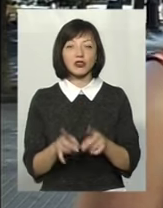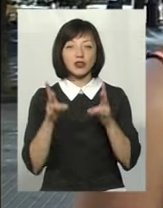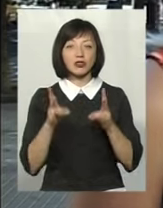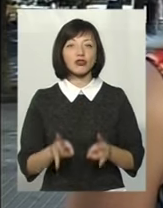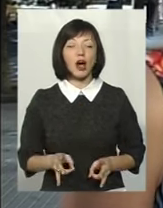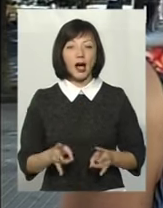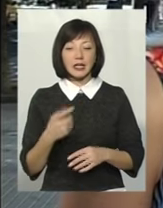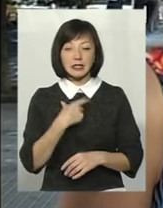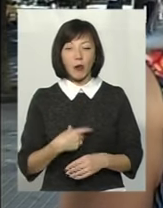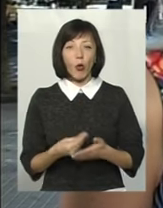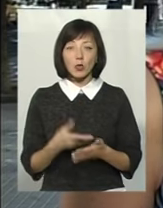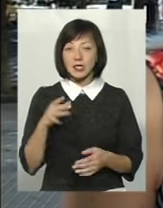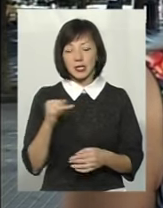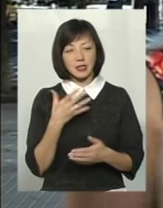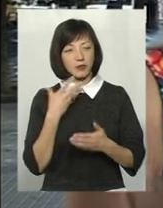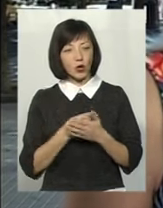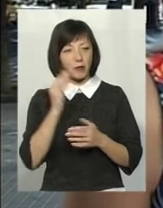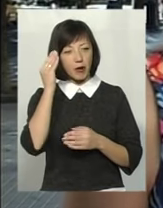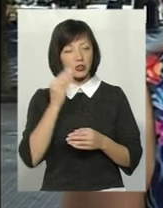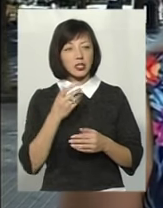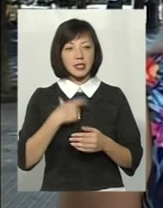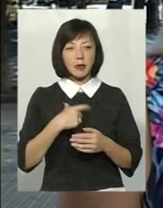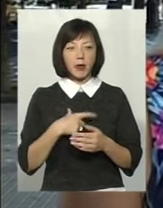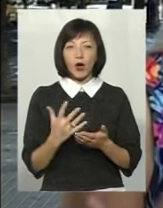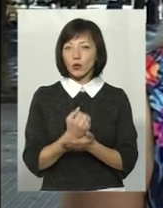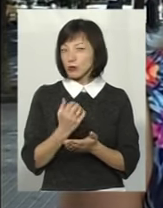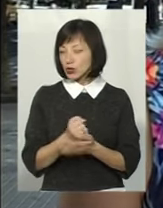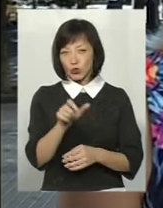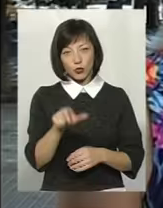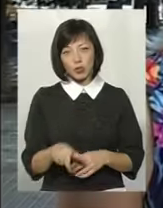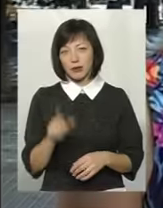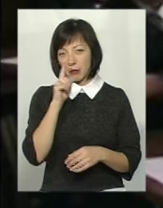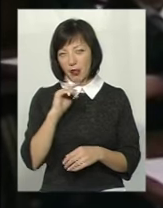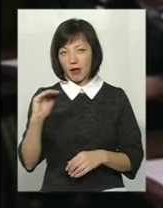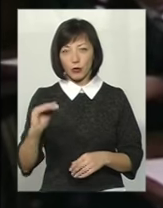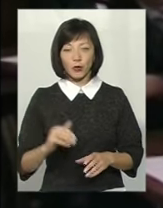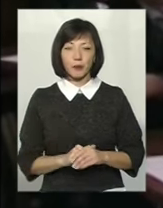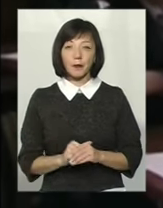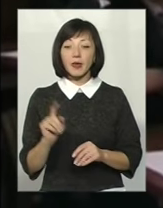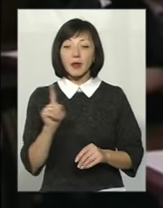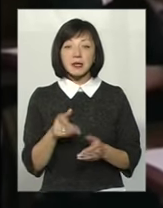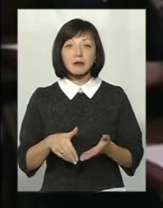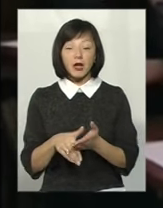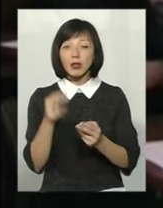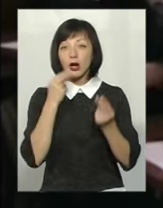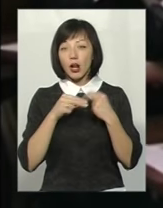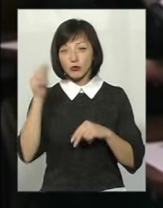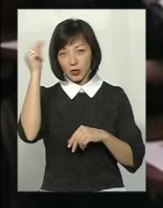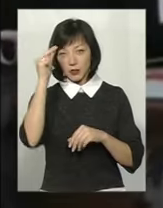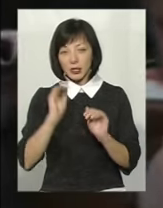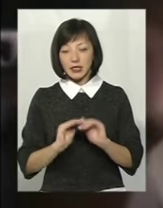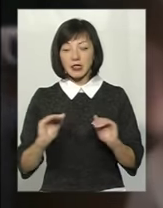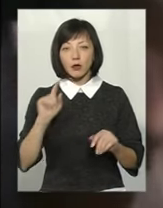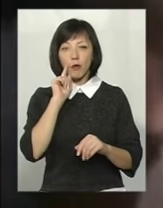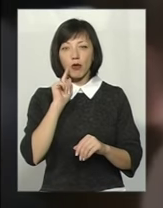самооцінка і своє бачення себе як успішною людиною, хоча маленькою людиною. Тож, аби сприяти кращому навчанню учнів